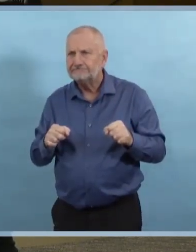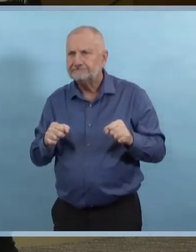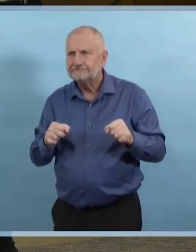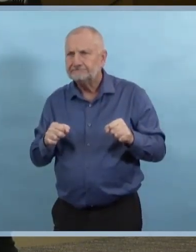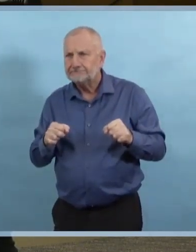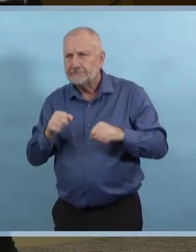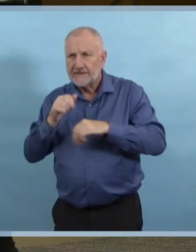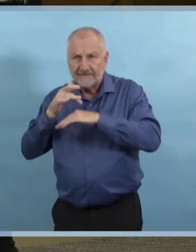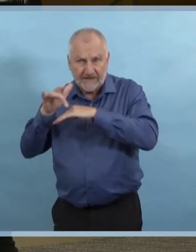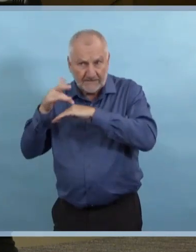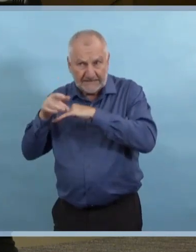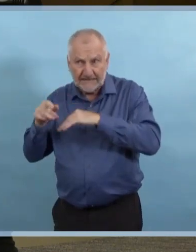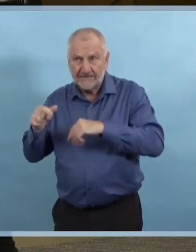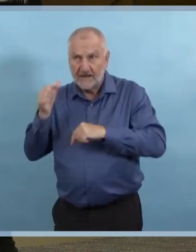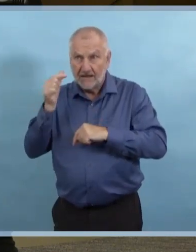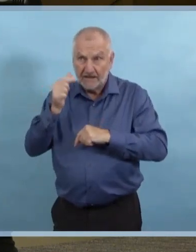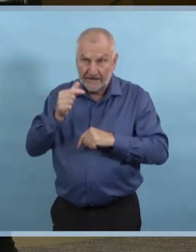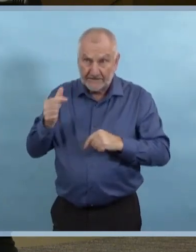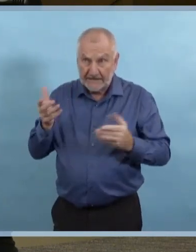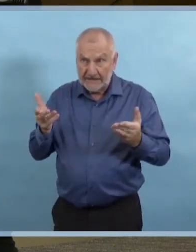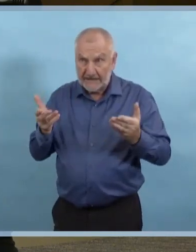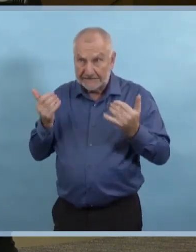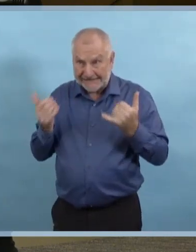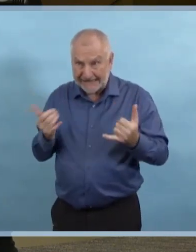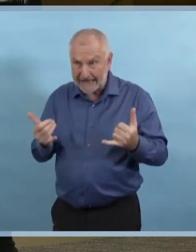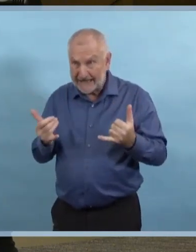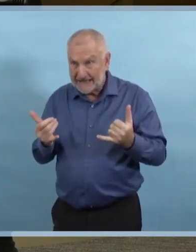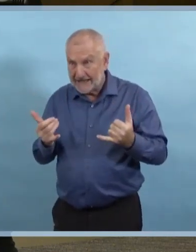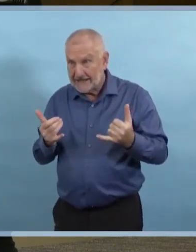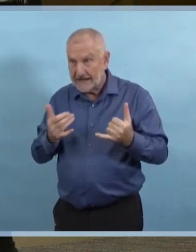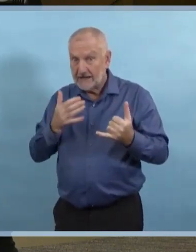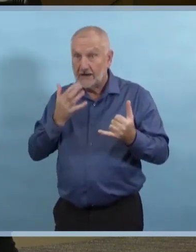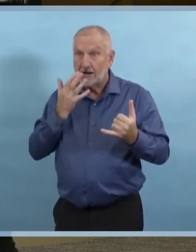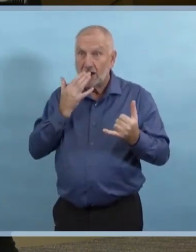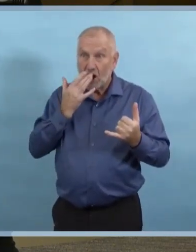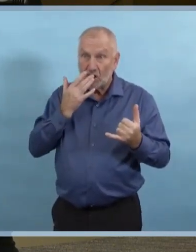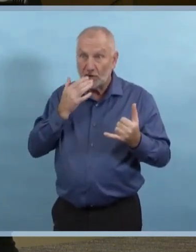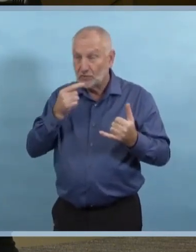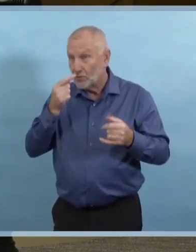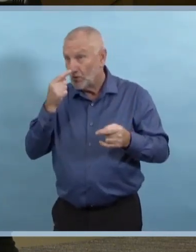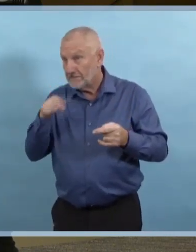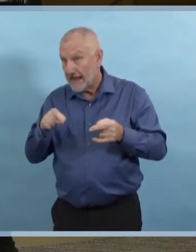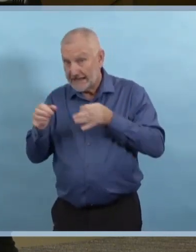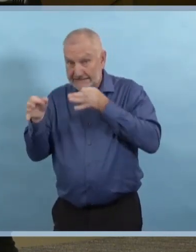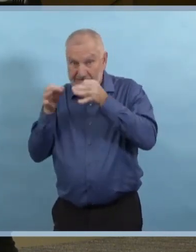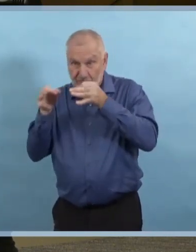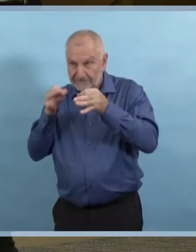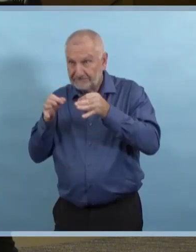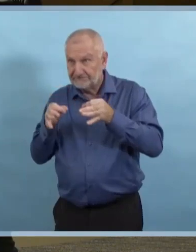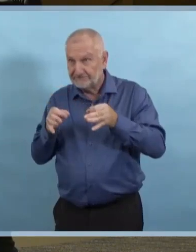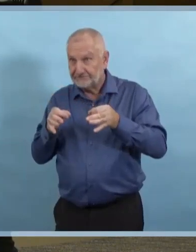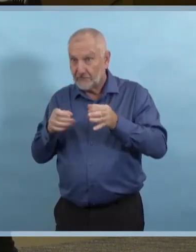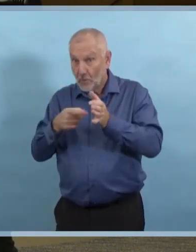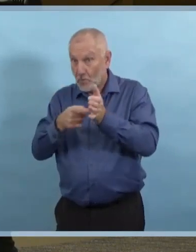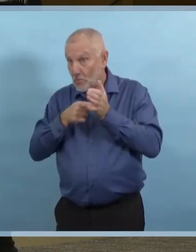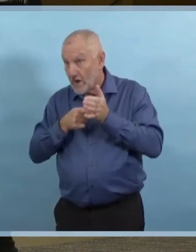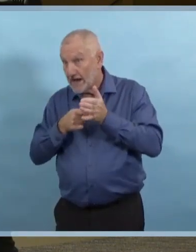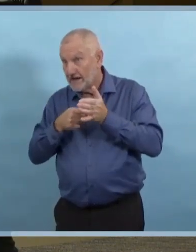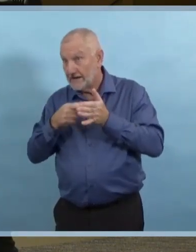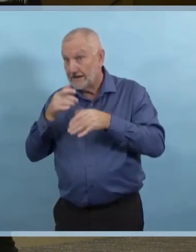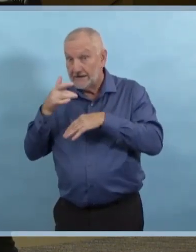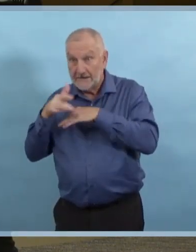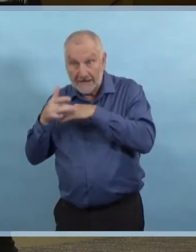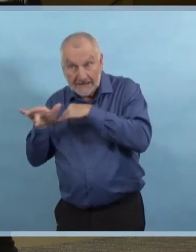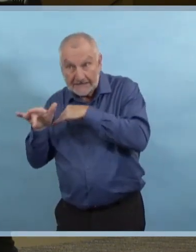échelle? Pouvez-vous décrire la capacité dans les hôpitaux? Lannette,-ce que vous voulez? Oui, je